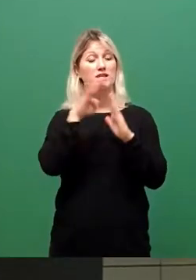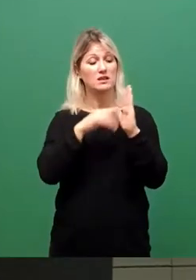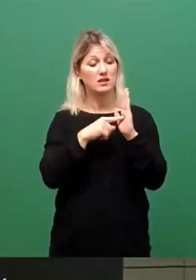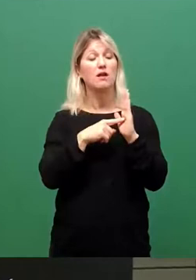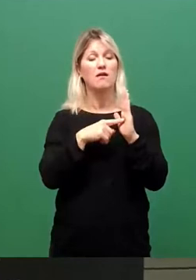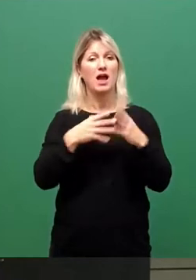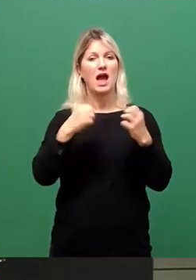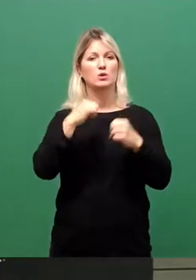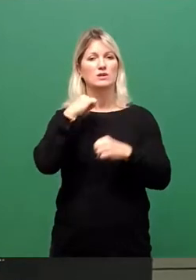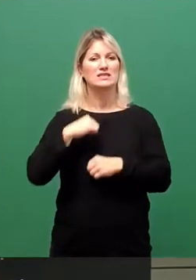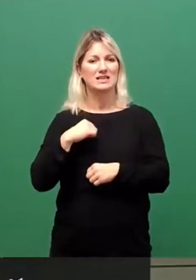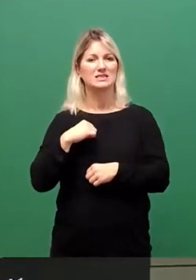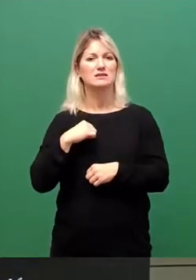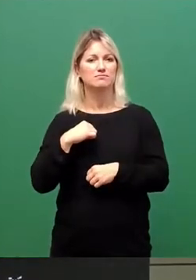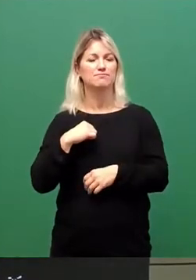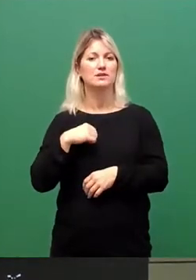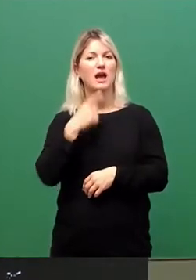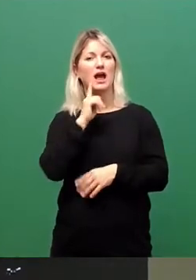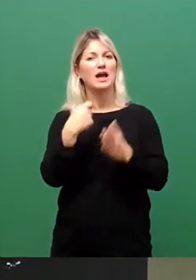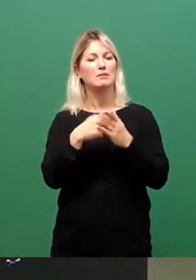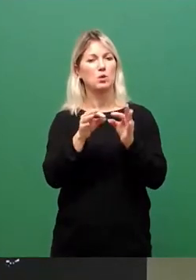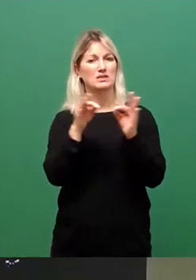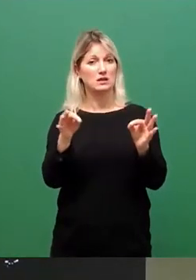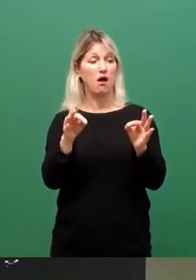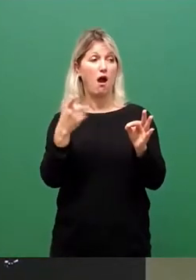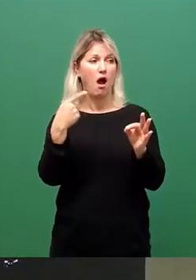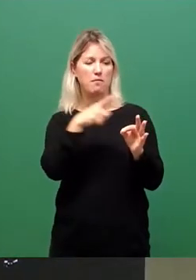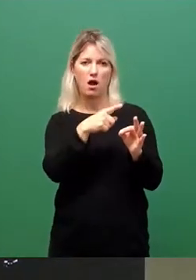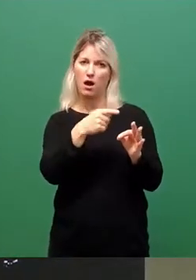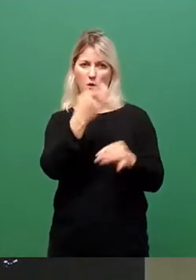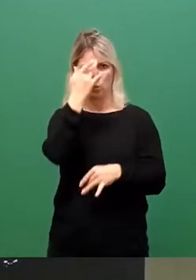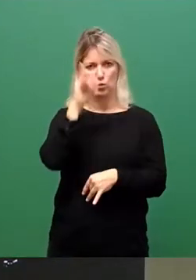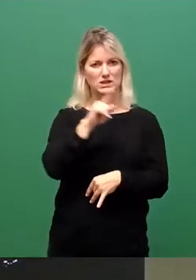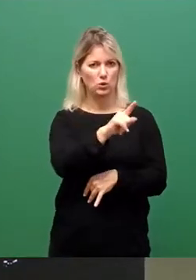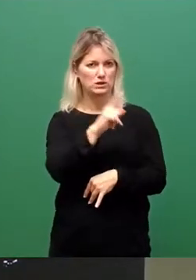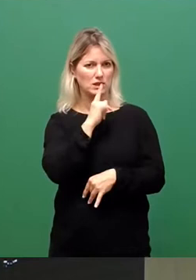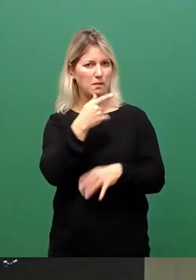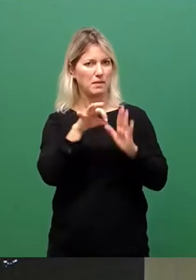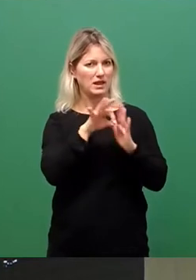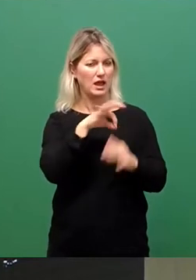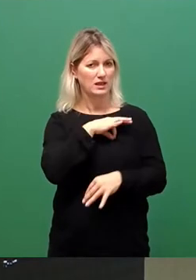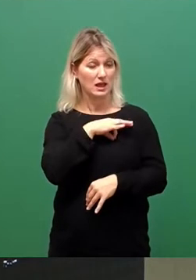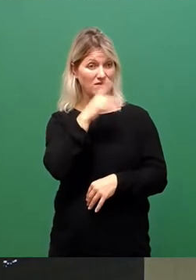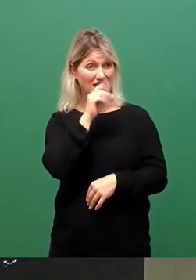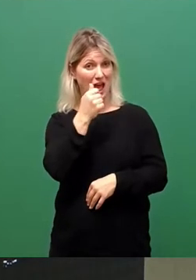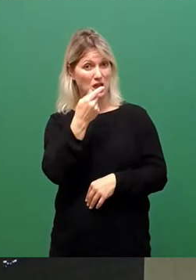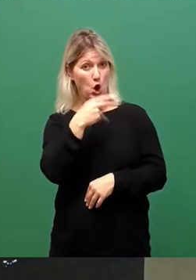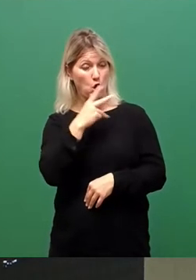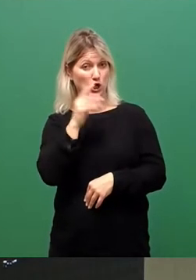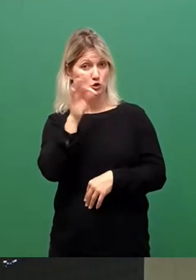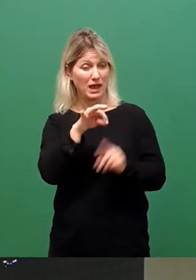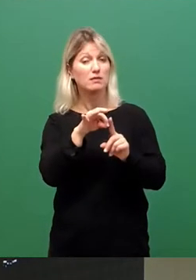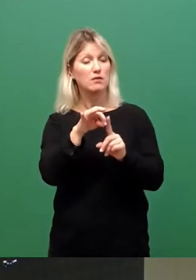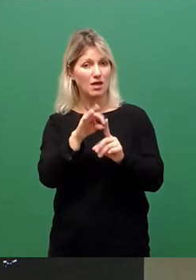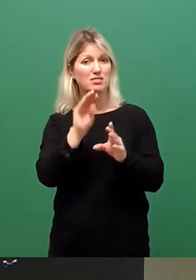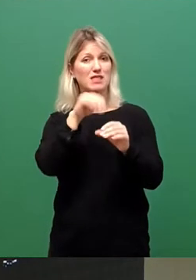unseriösen Parteienfinanzierung sei Dank, können wir für jeden an uns gespendeten Euro zwei Euro an Mission Lifeline